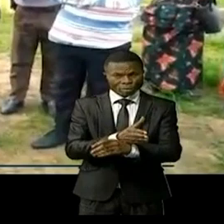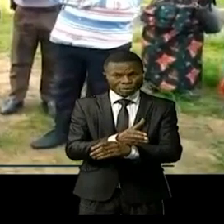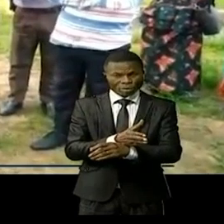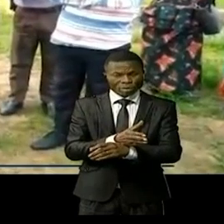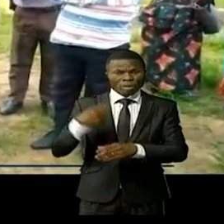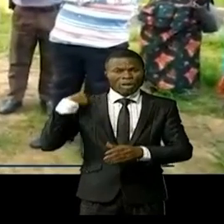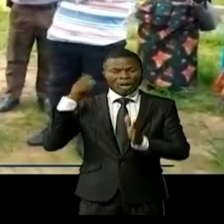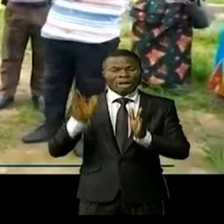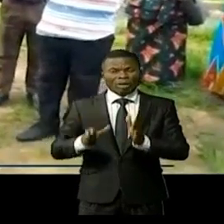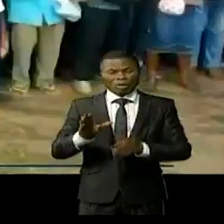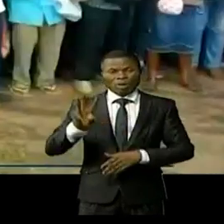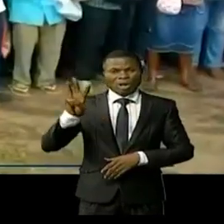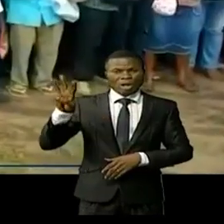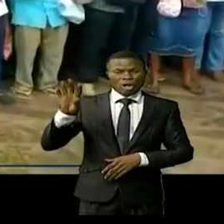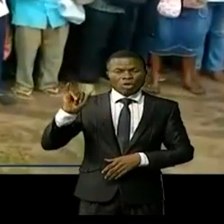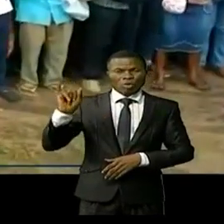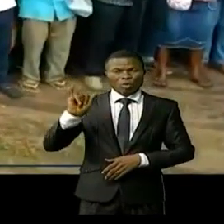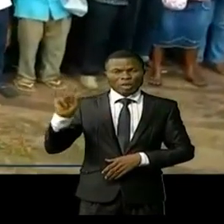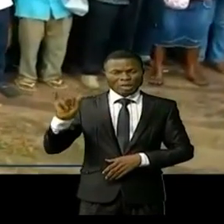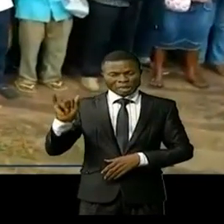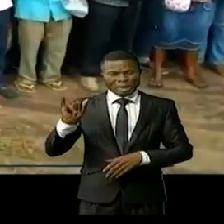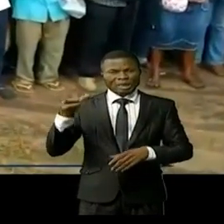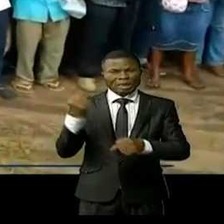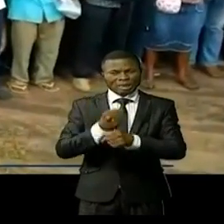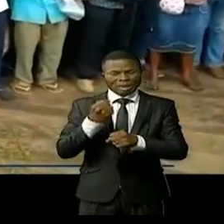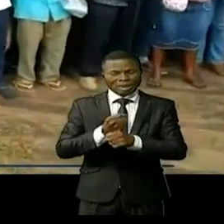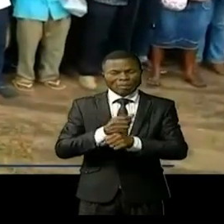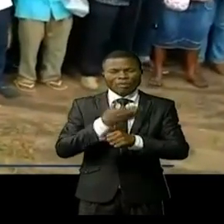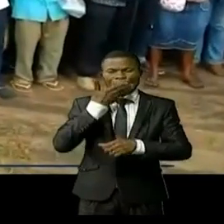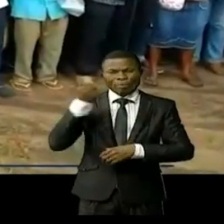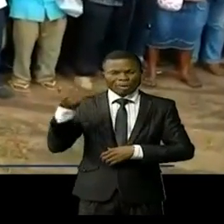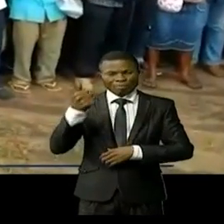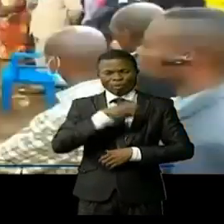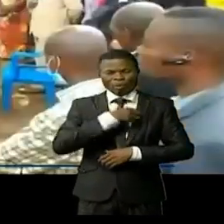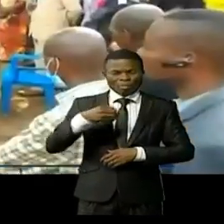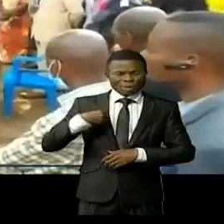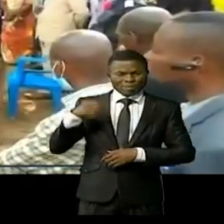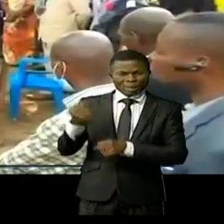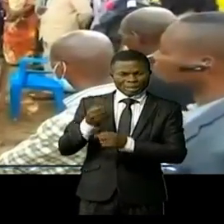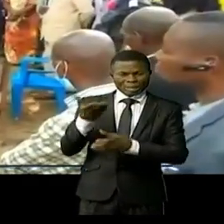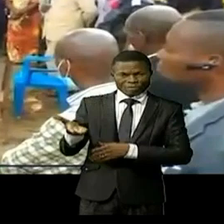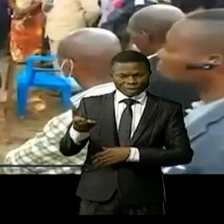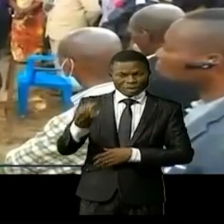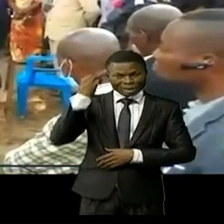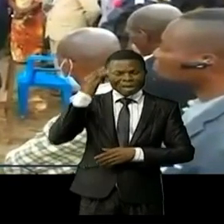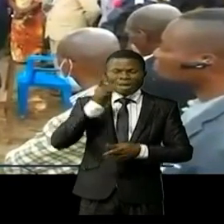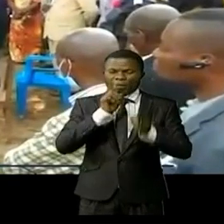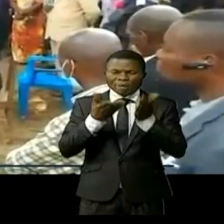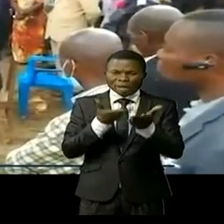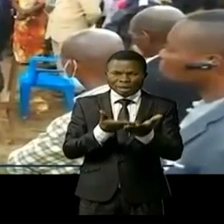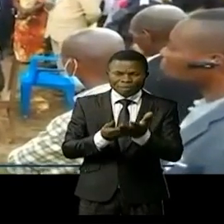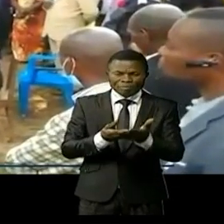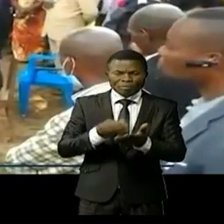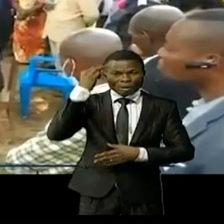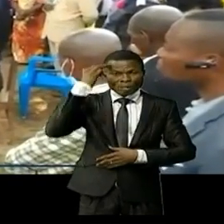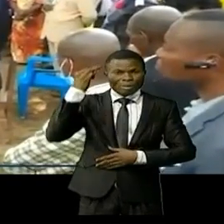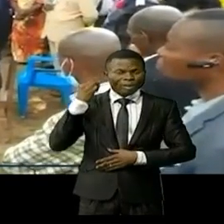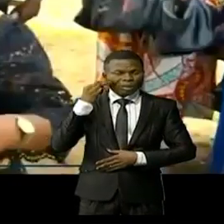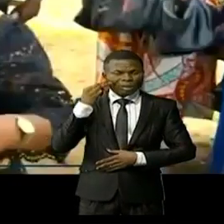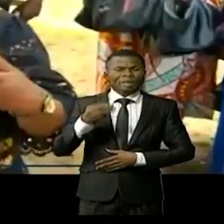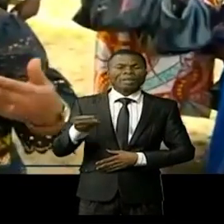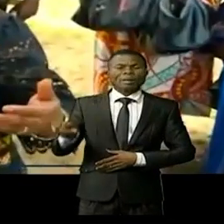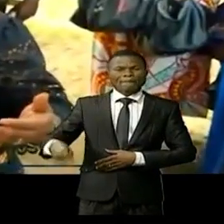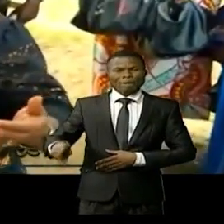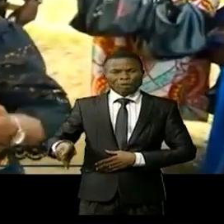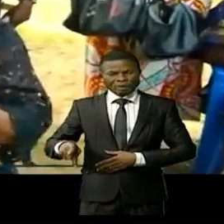le gouverneur Willy Tchundala à travers ses méga-ministères dirigés par Mme Manessa. Au cours de cet entretien, la Sainte-Mère du Quilou,